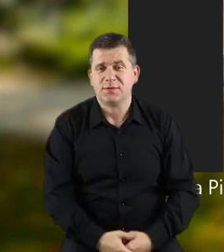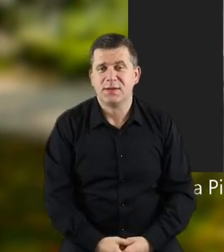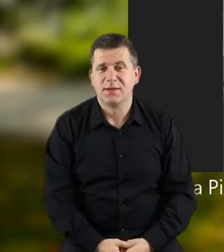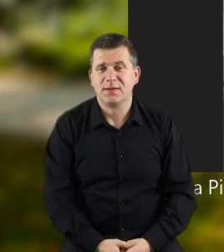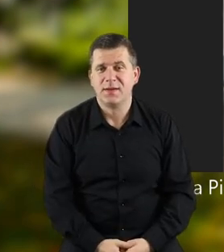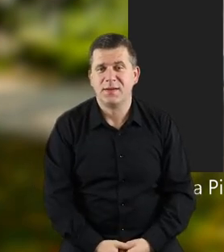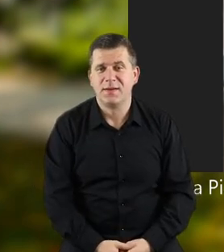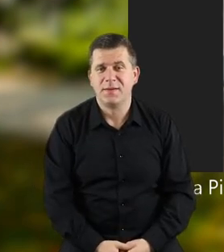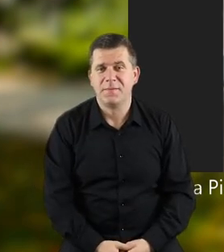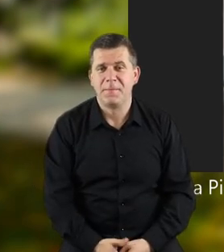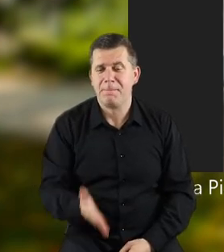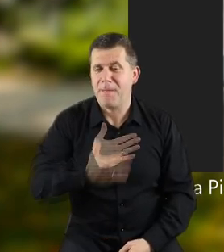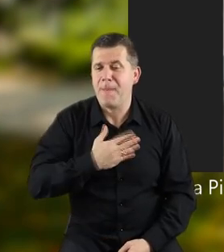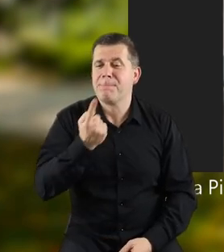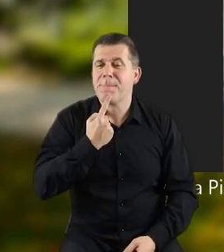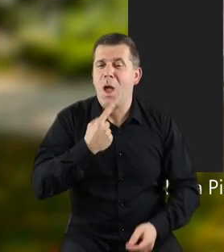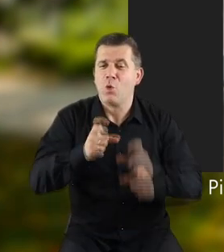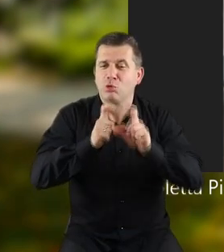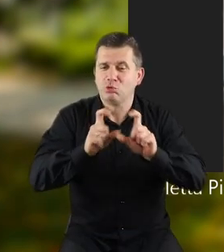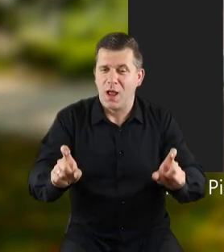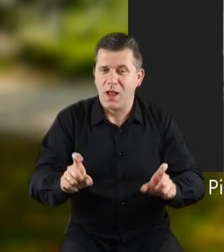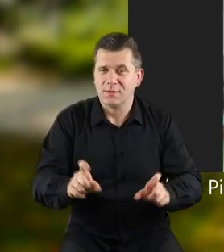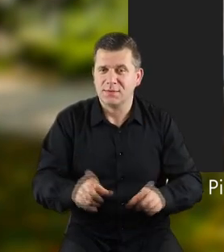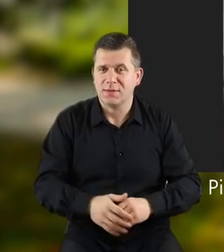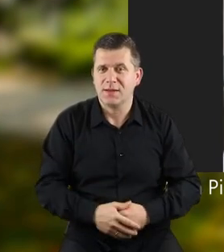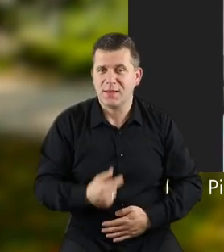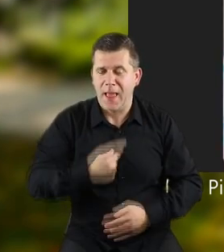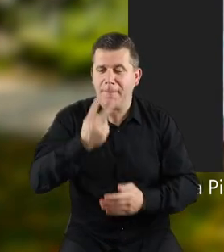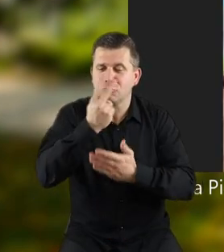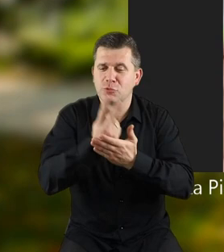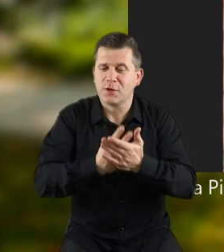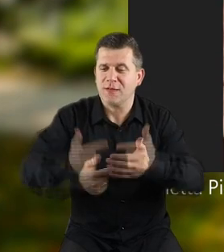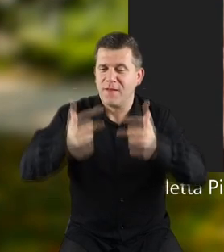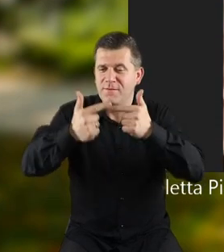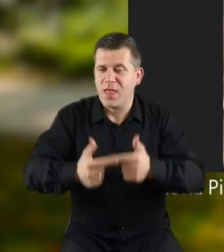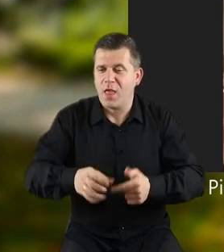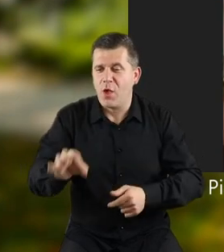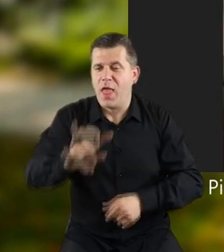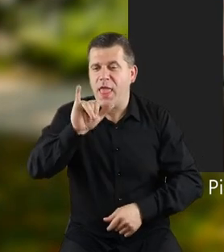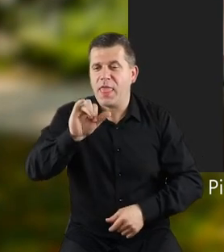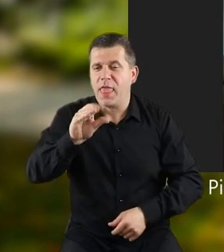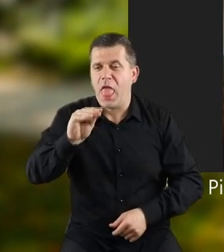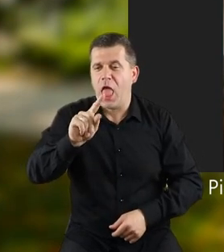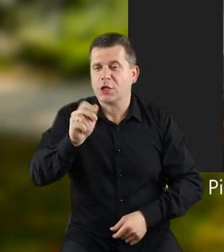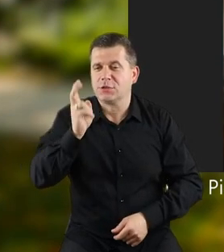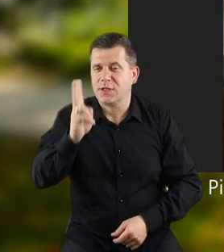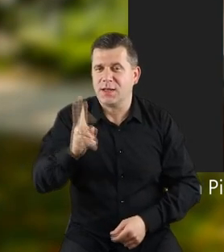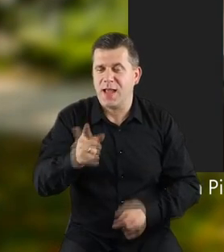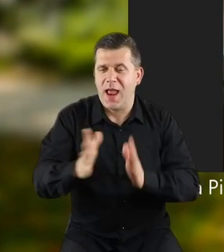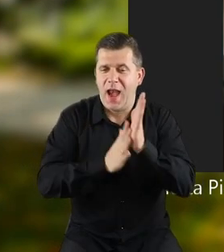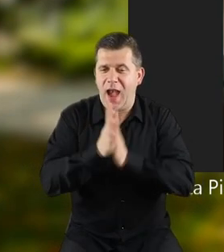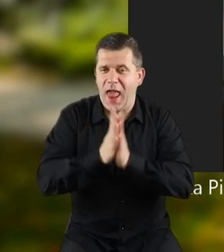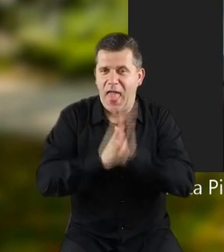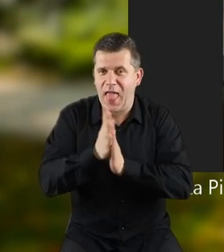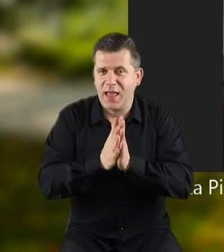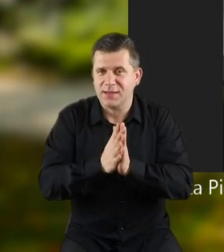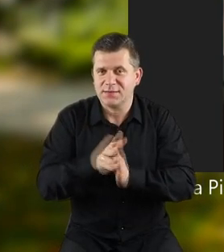zakończenie, już naprawdę mamy mało czasu, ale obiecałam przeczytać wierszyk o jeżyku. Te leśne,